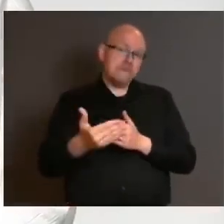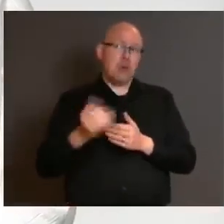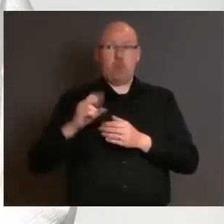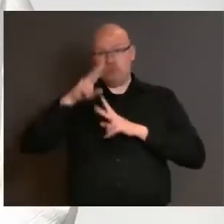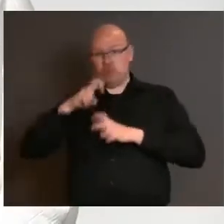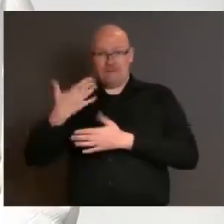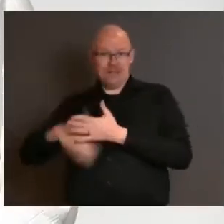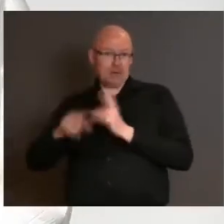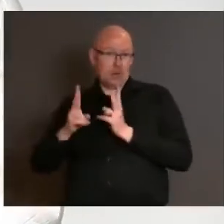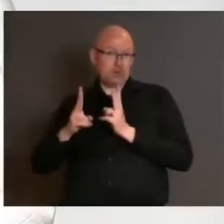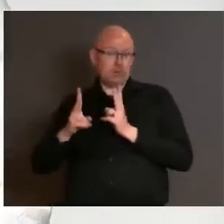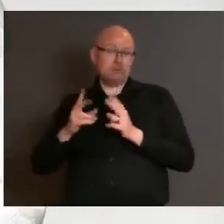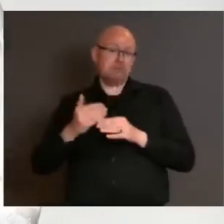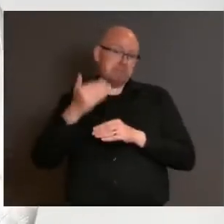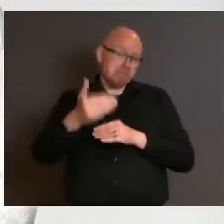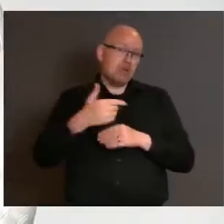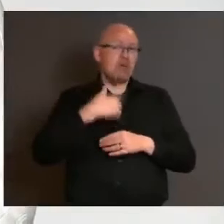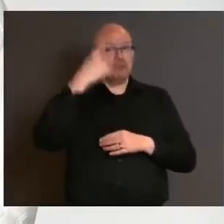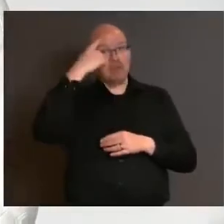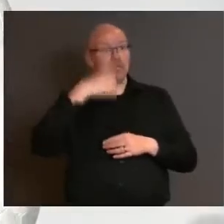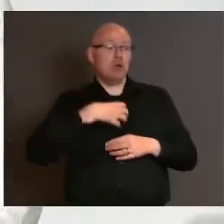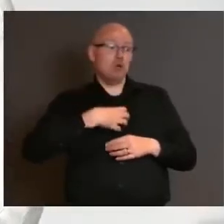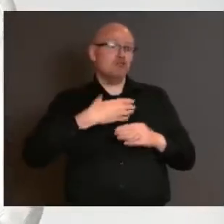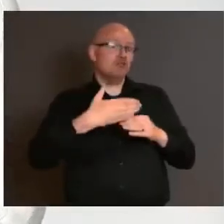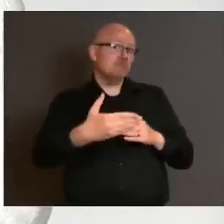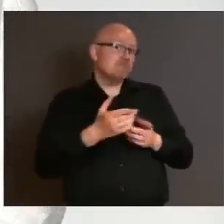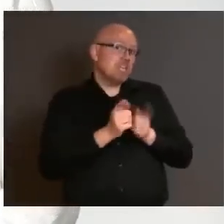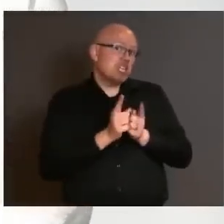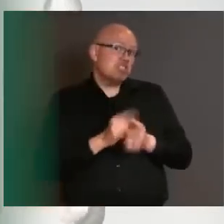här studierna då är klara, jag skulle kunna tänka mig någon gång under hösten, kanske.